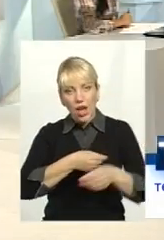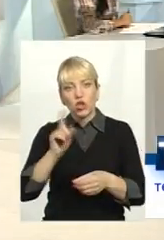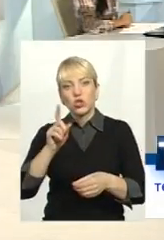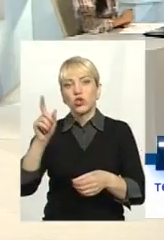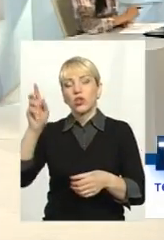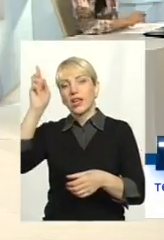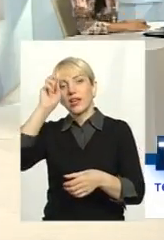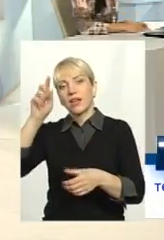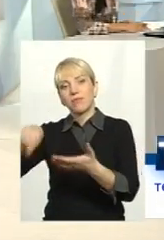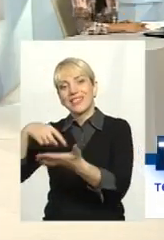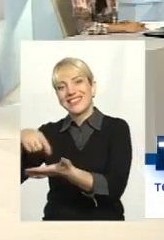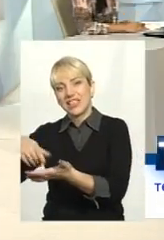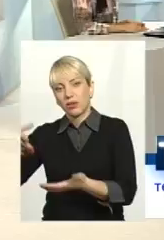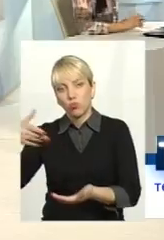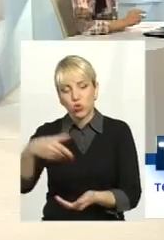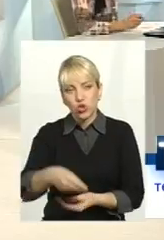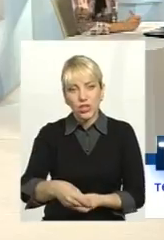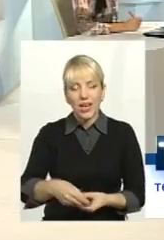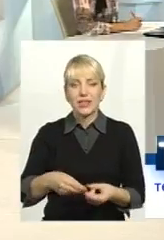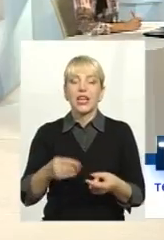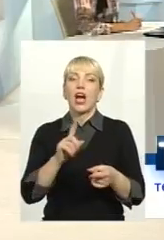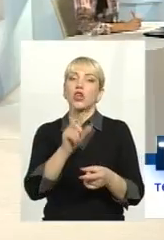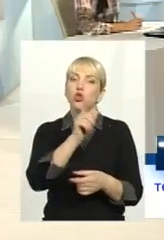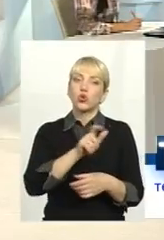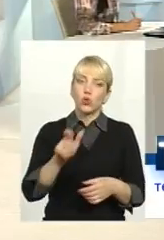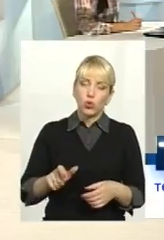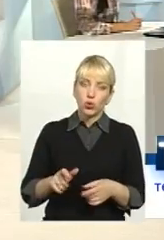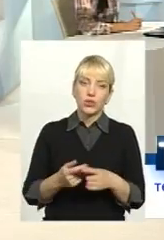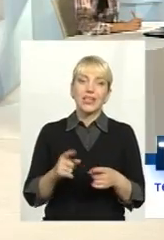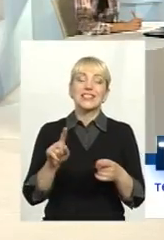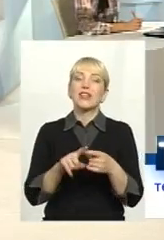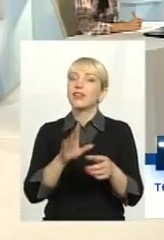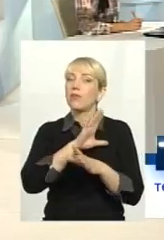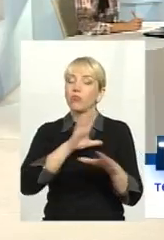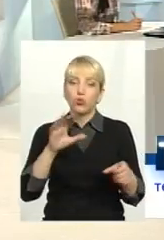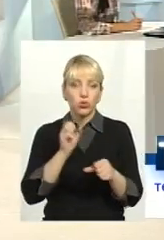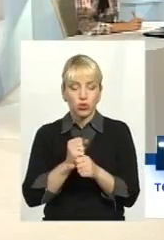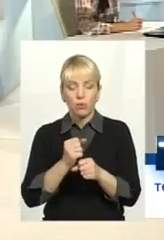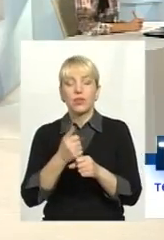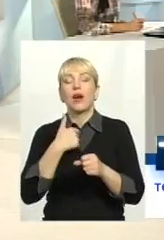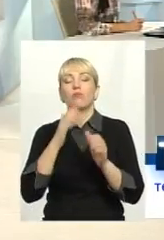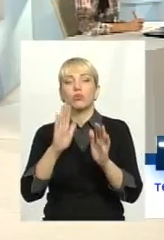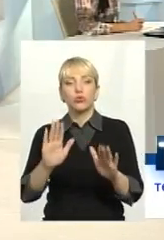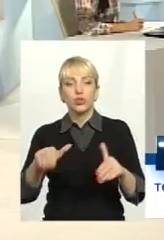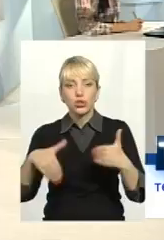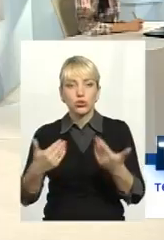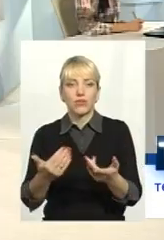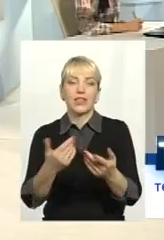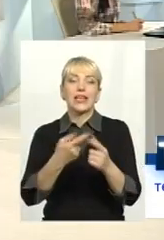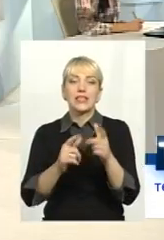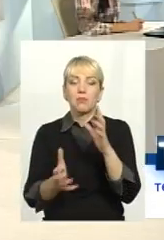зроблено, але це має бути зроблено, і саме для цього я буду ініціювати, і це підтримує Батьківщина, це підтримує